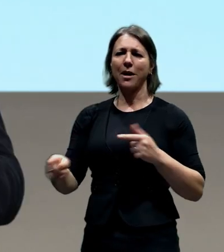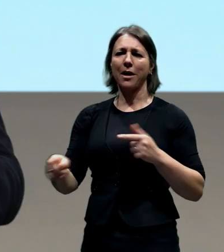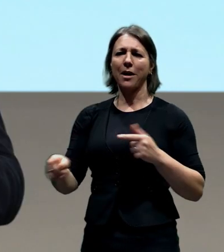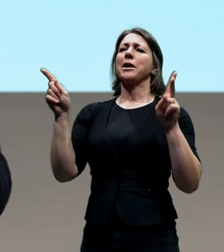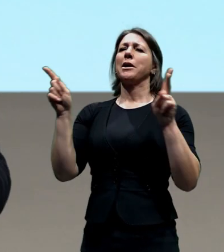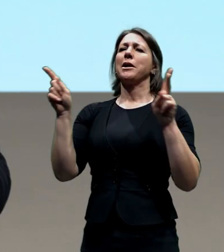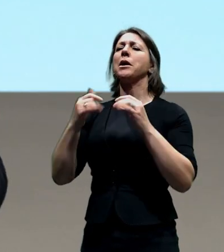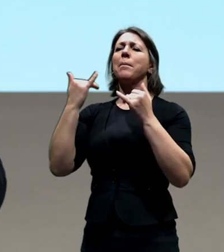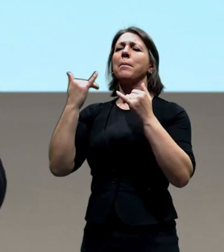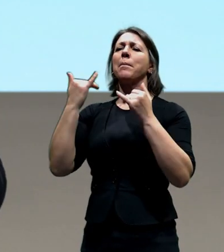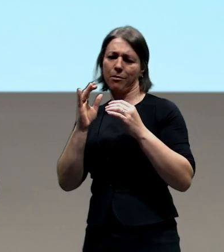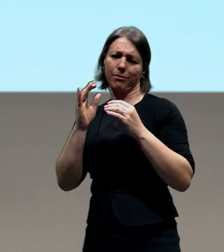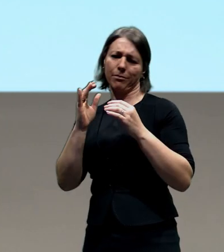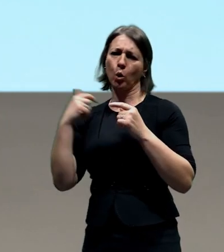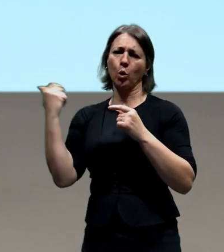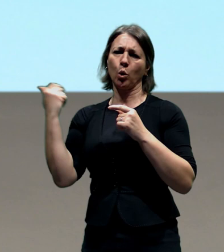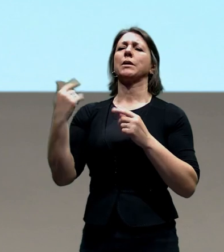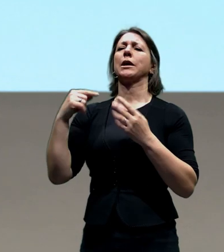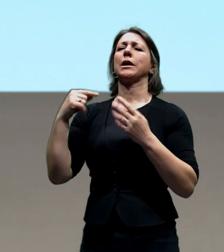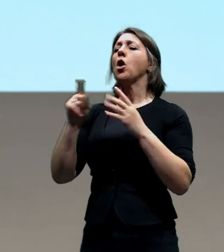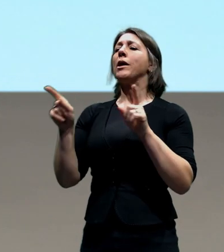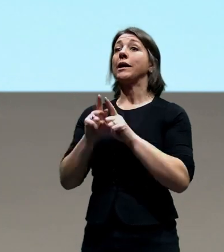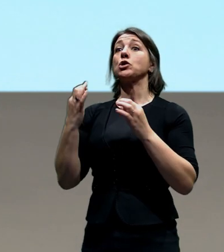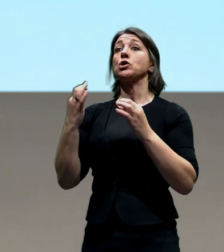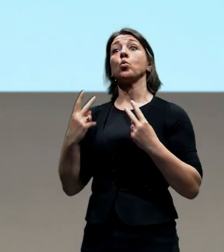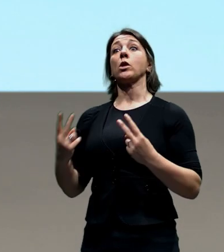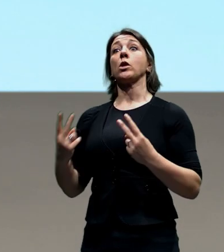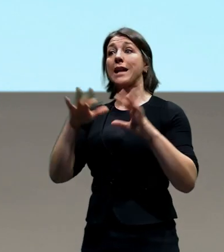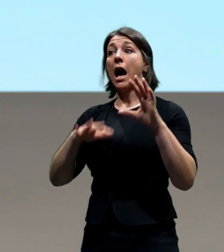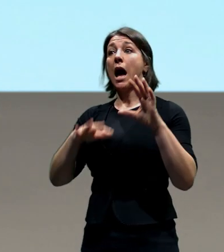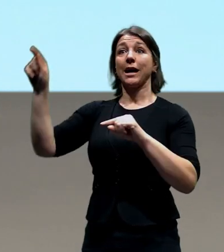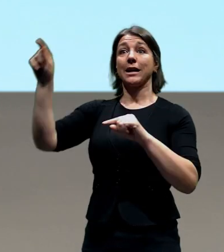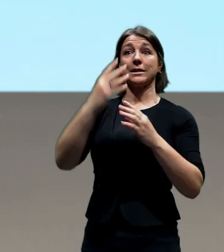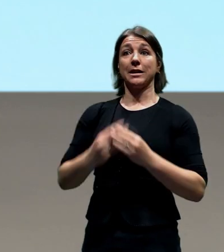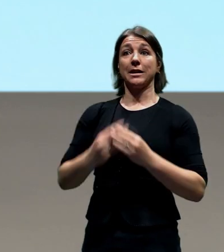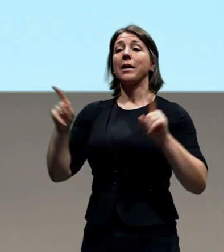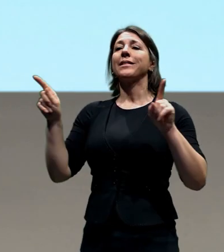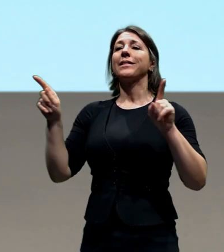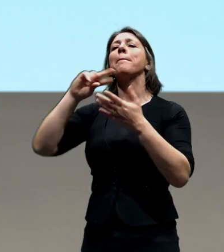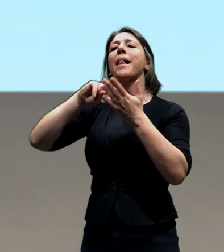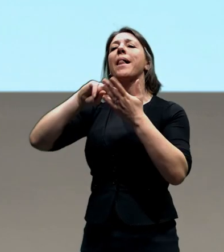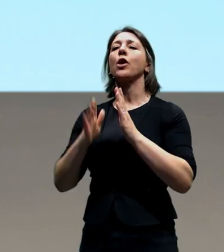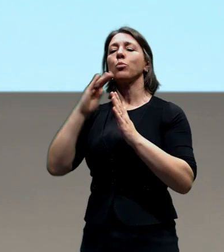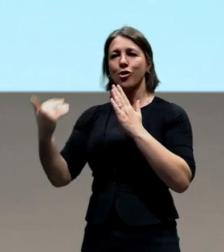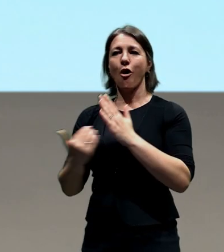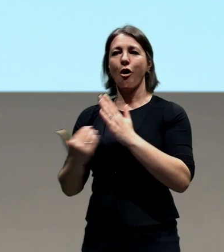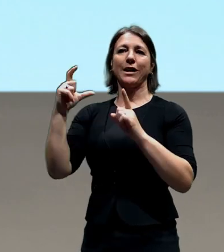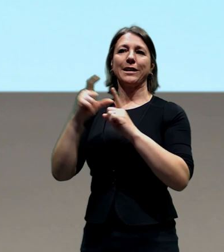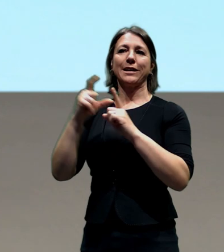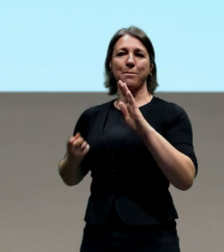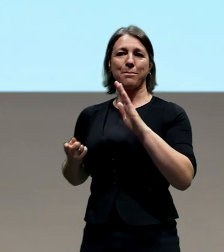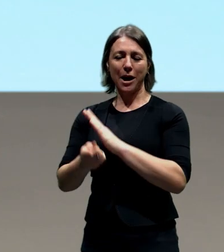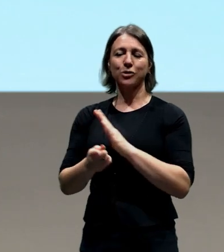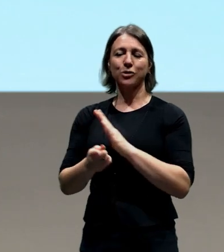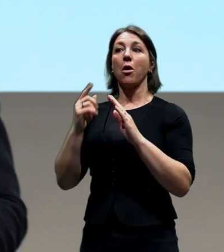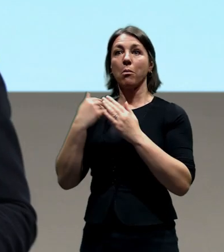městskému okruhu, jak jsem zmiňoval, důležitým pražským náměstím, metru D například. Takže věnujeme se dopravě, věnujeme se veřejnému prostoru, opravdu